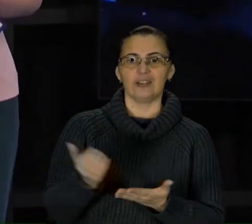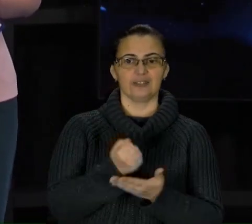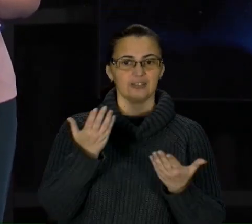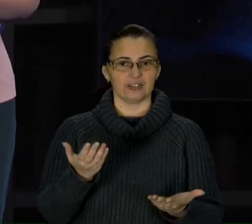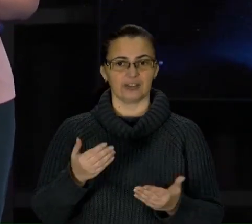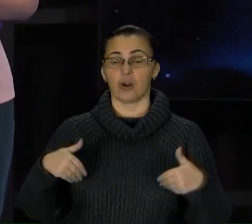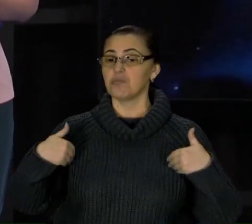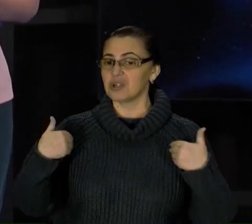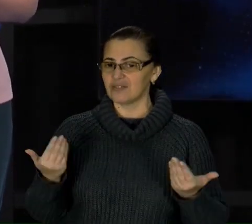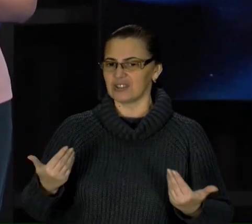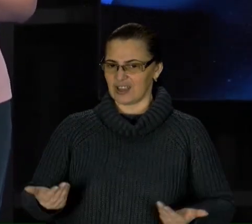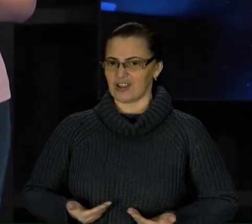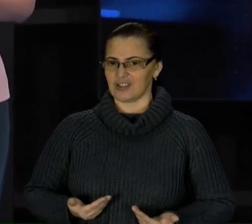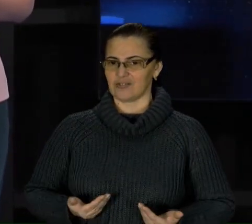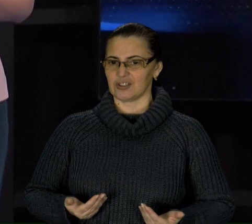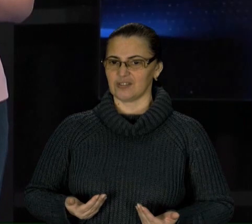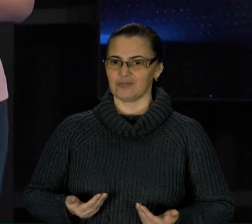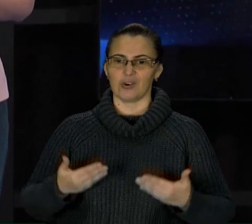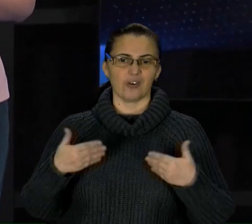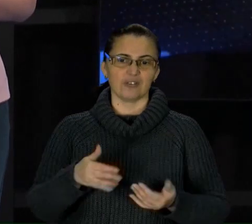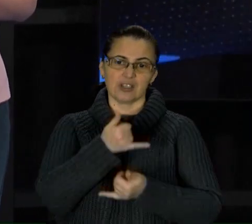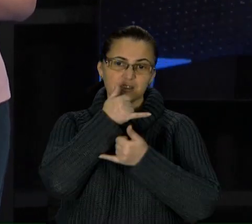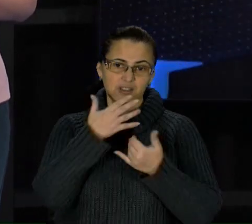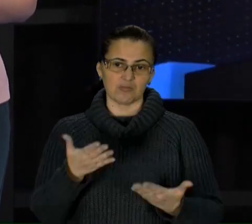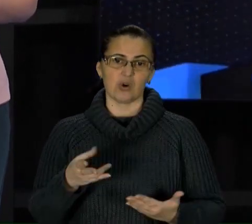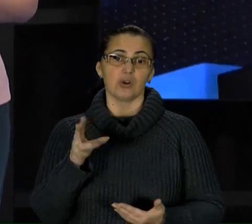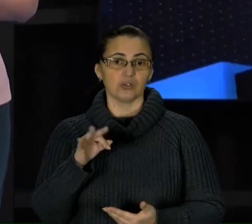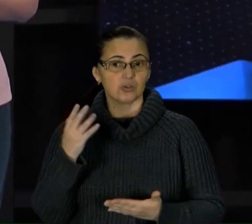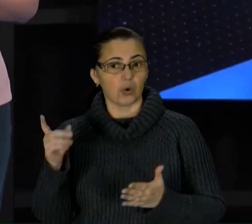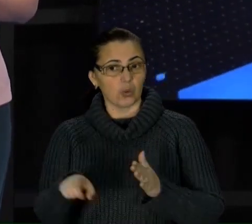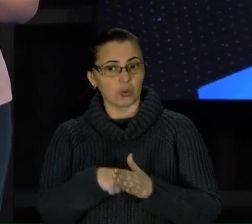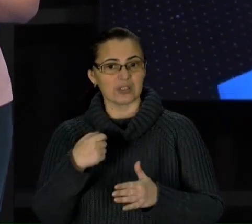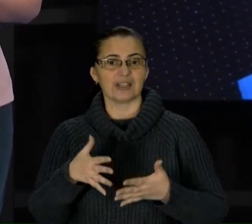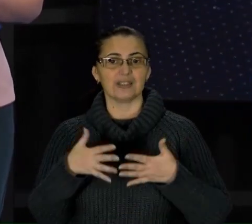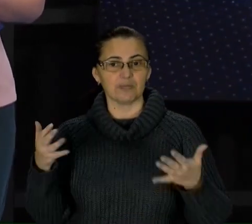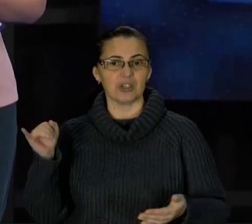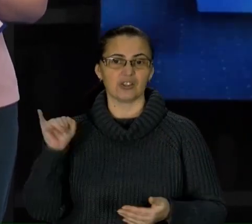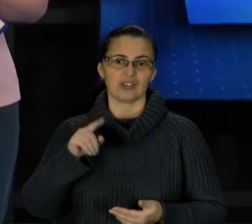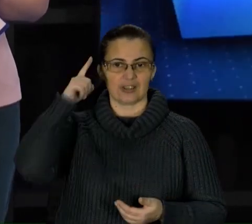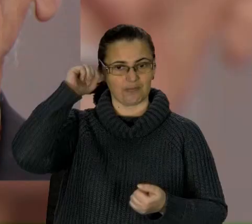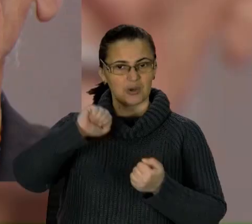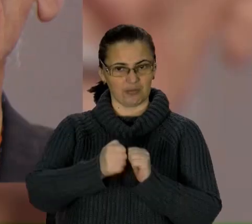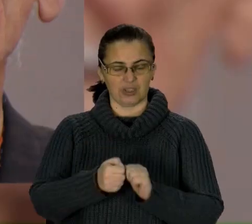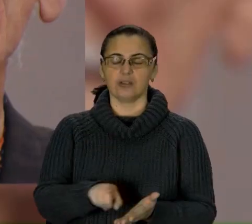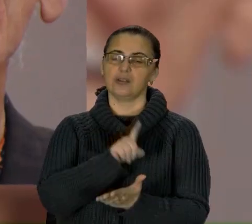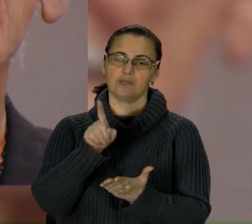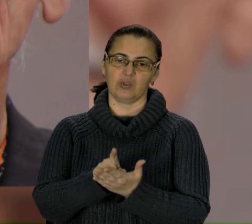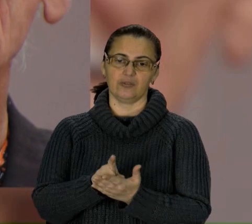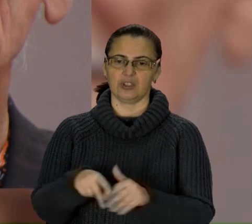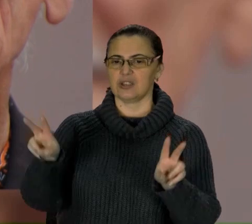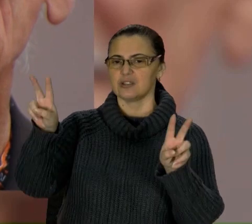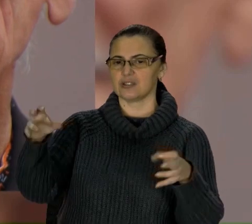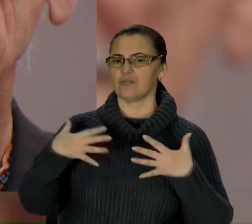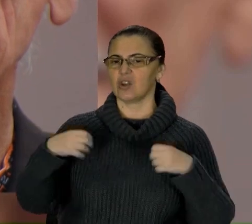наживо ми вже не можемо, але, бодай, дізнатися більше. І пам'ятати повинні. Символ